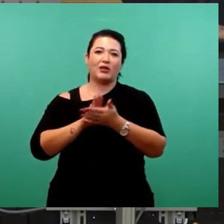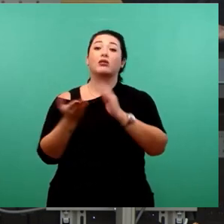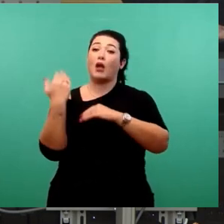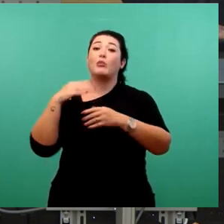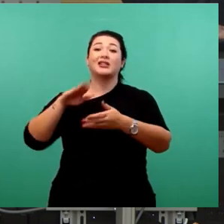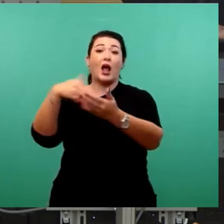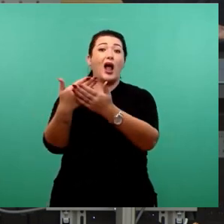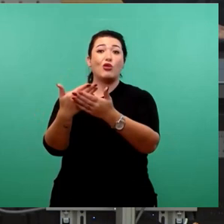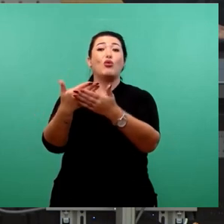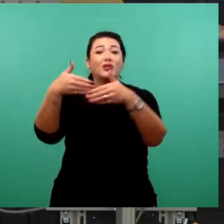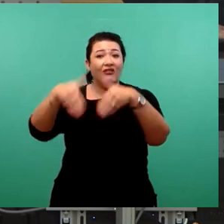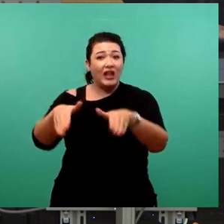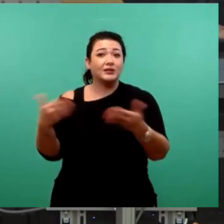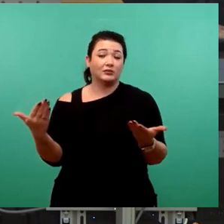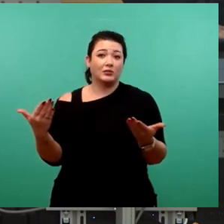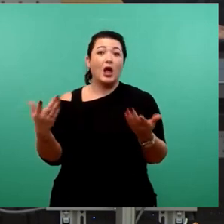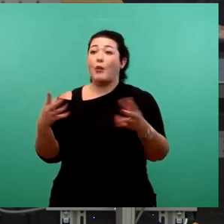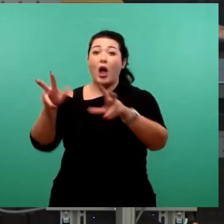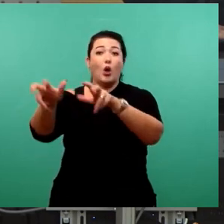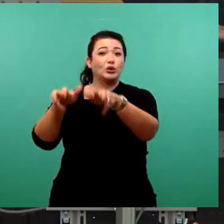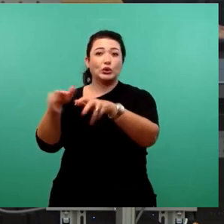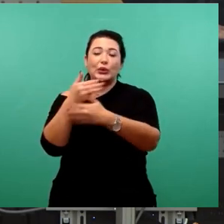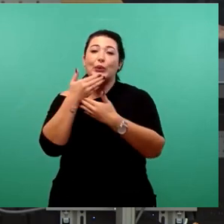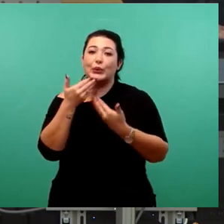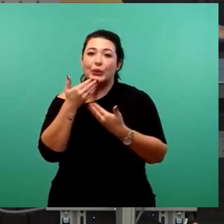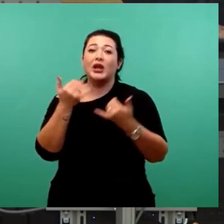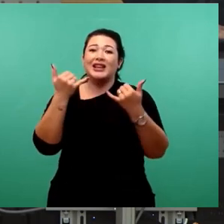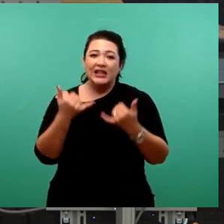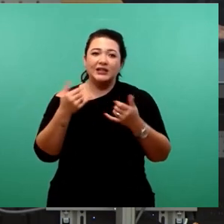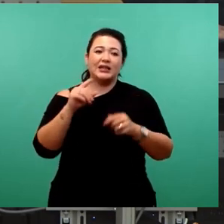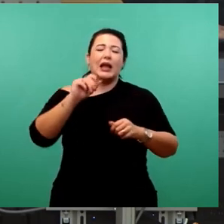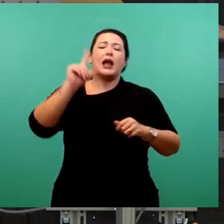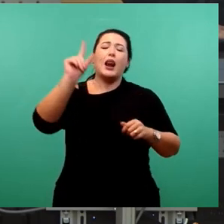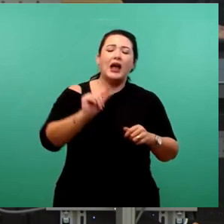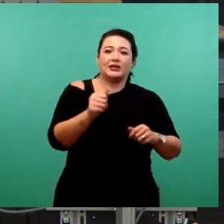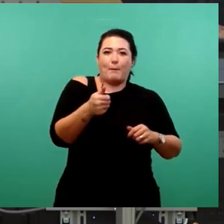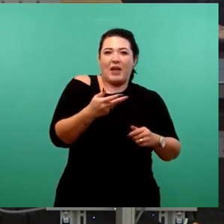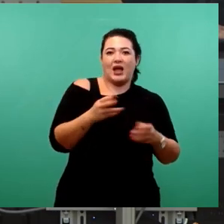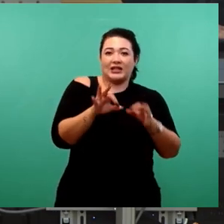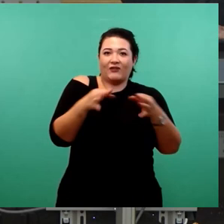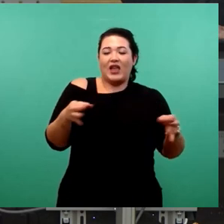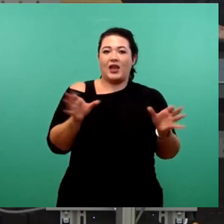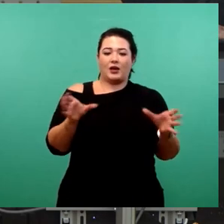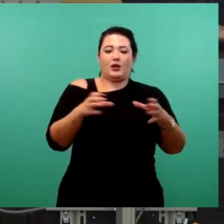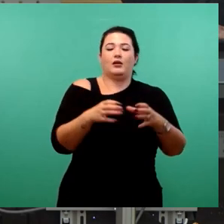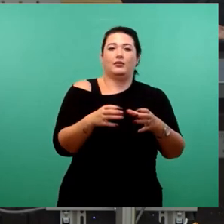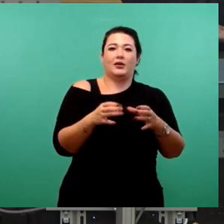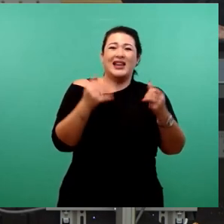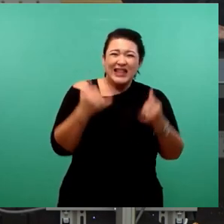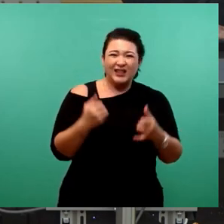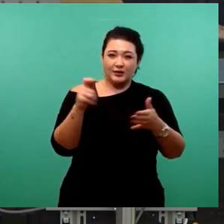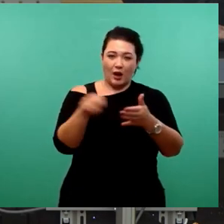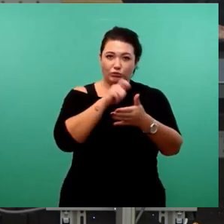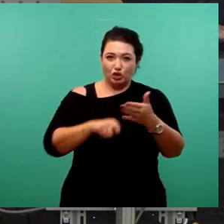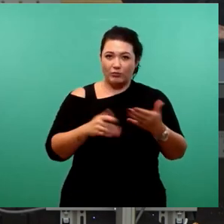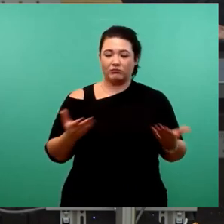genutzt. Jetzt, mit der kleinsten mehrheitsfähigen Menge hier in die Abstimmung zu gehen, das, meine Damen und Herren,